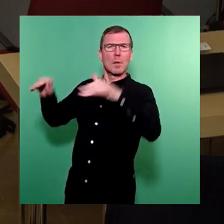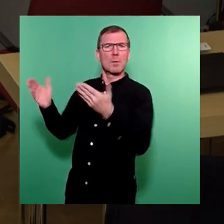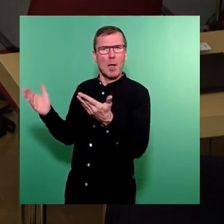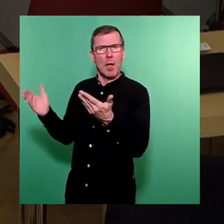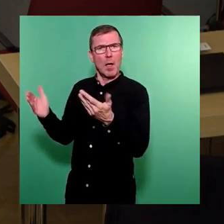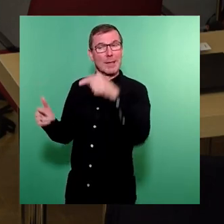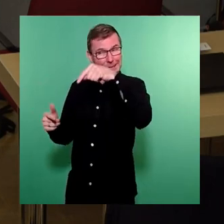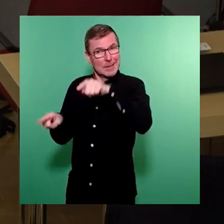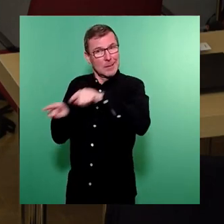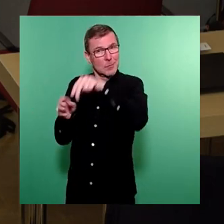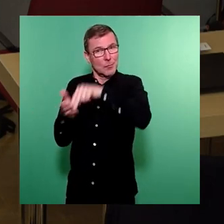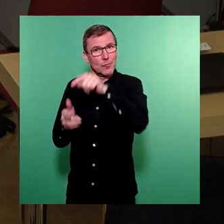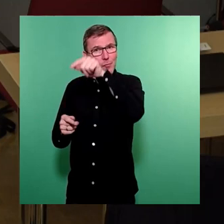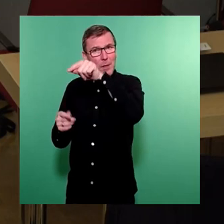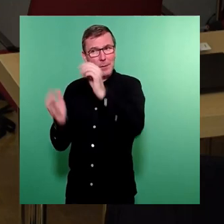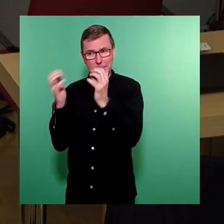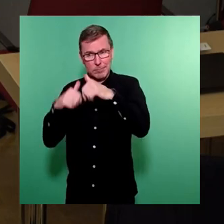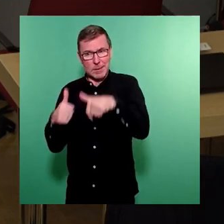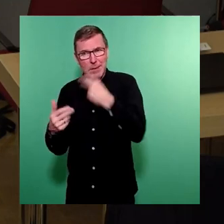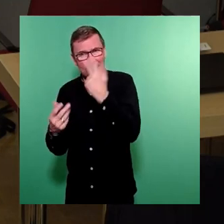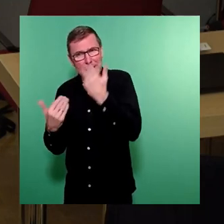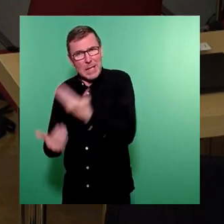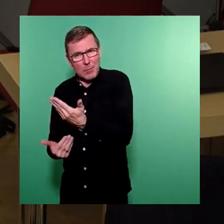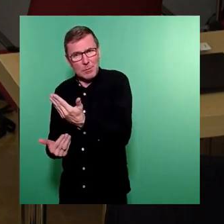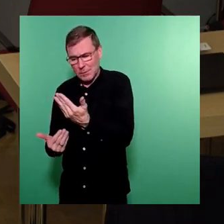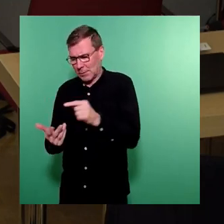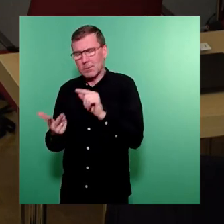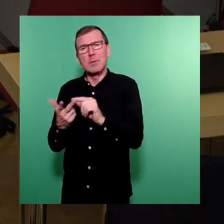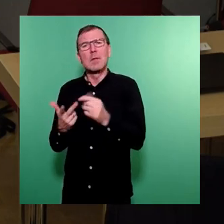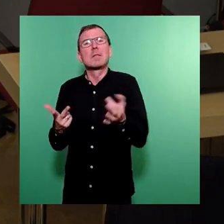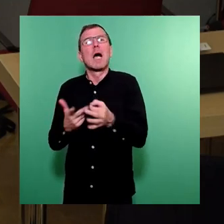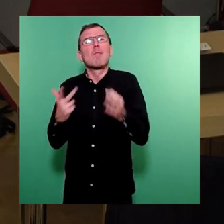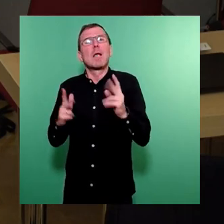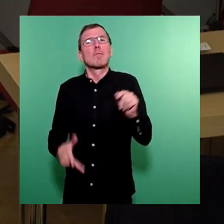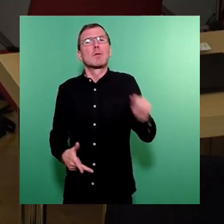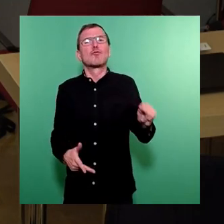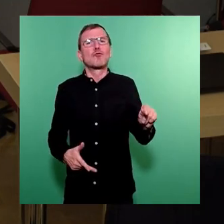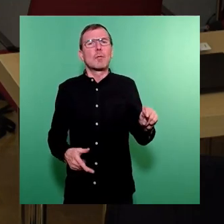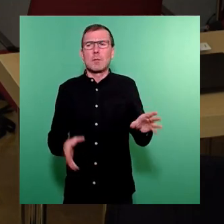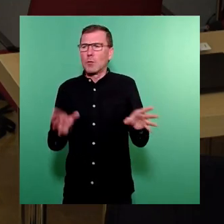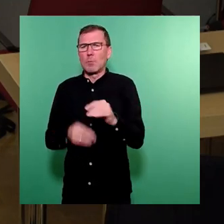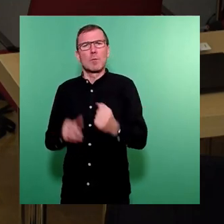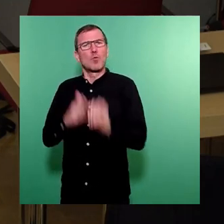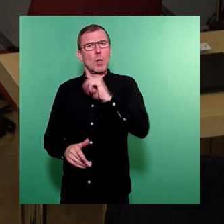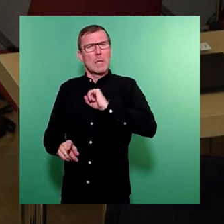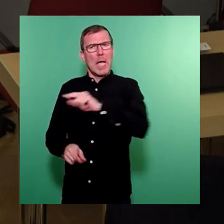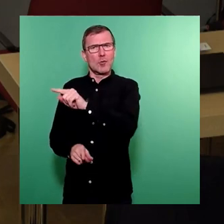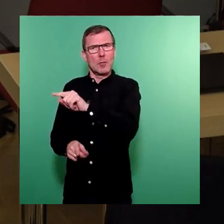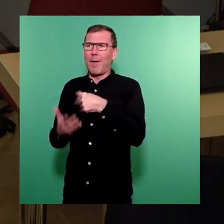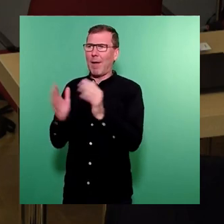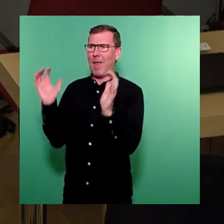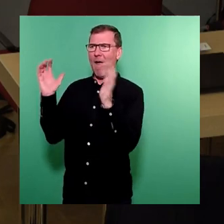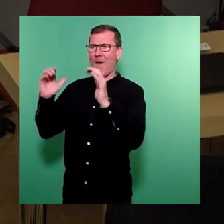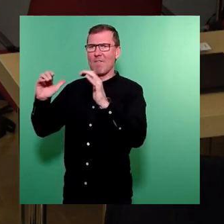Zustand befindet sich das Gebäude aktuell und welche Maßnahmen ergreift die Stadt zusammen mit dem Eigentümer, um den weiteren Verfall des